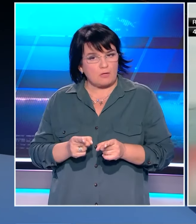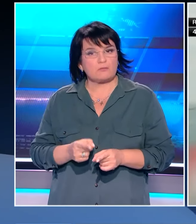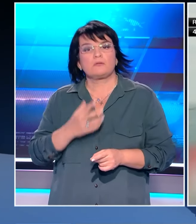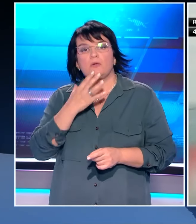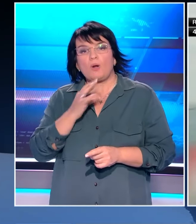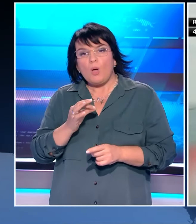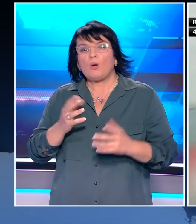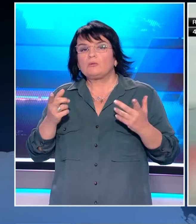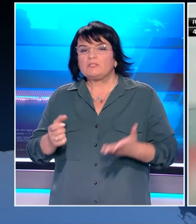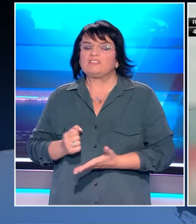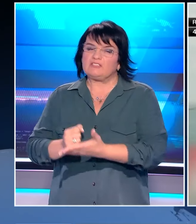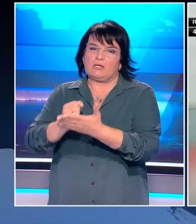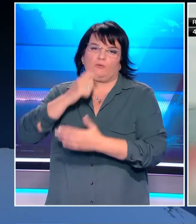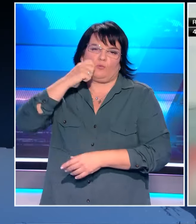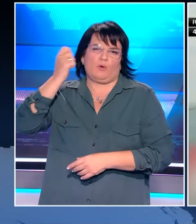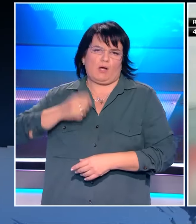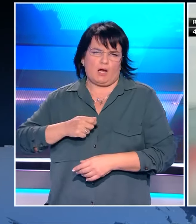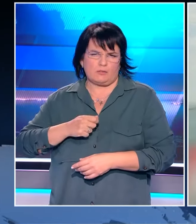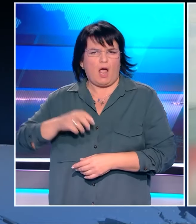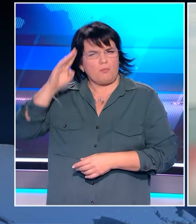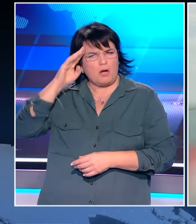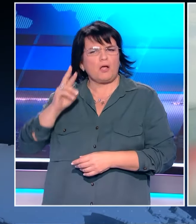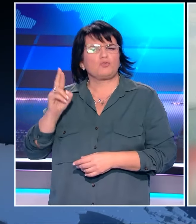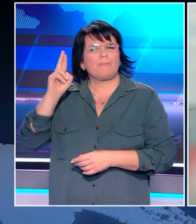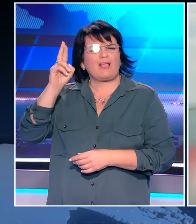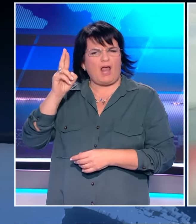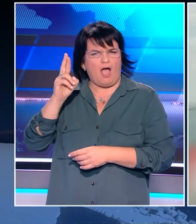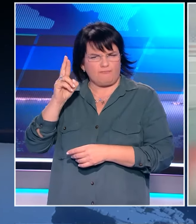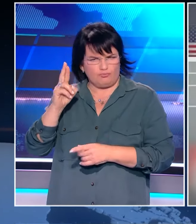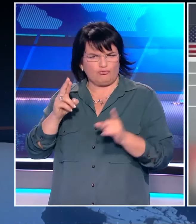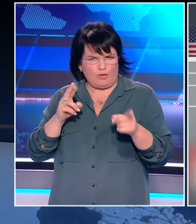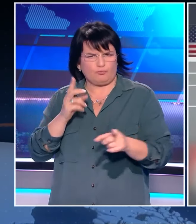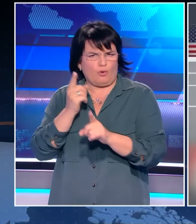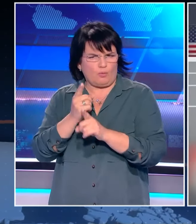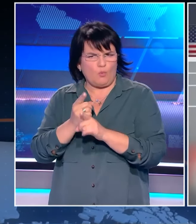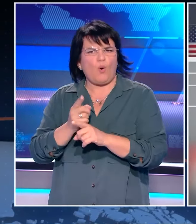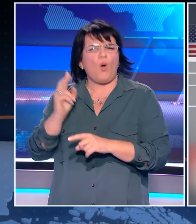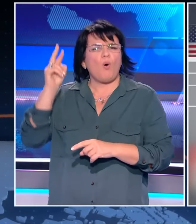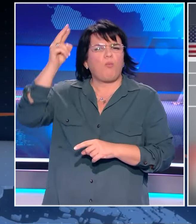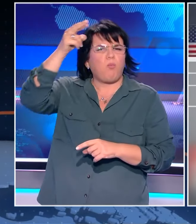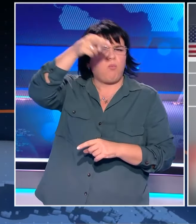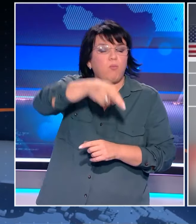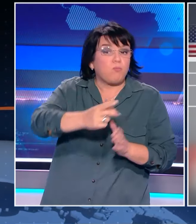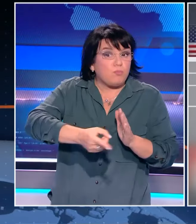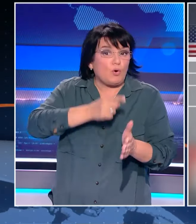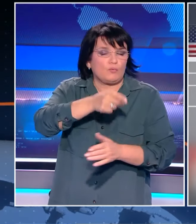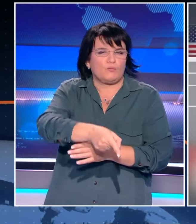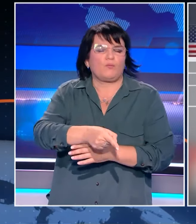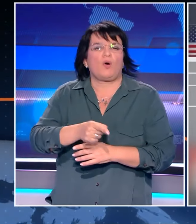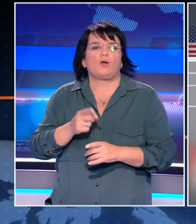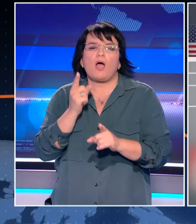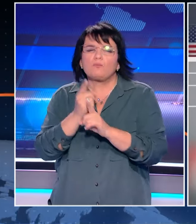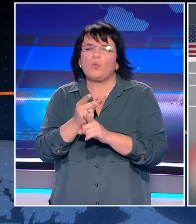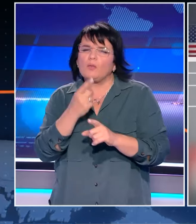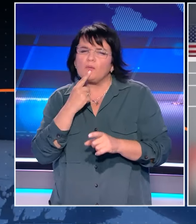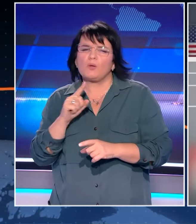to allow Ukraine to fire the American attack of missiles inside Russia for the first time. Οι πύραυλια τα καμς